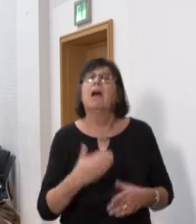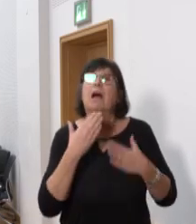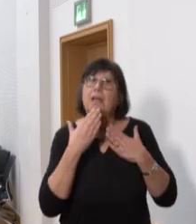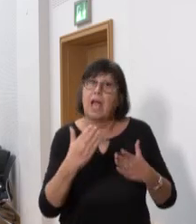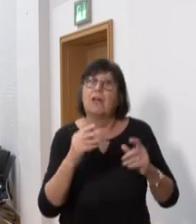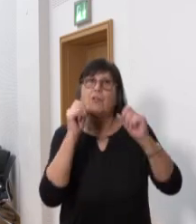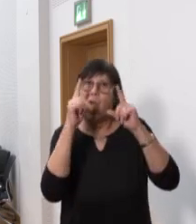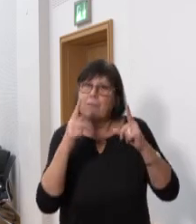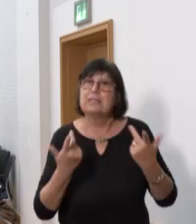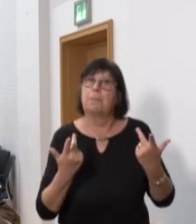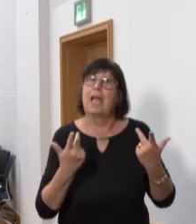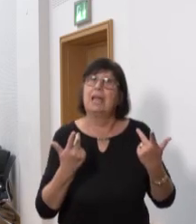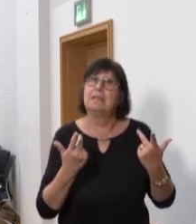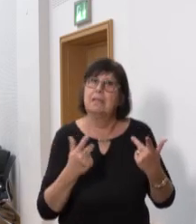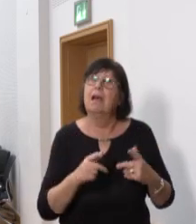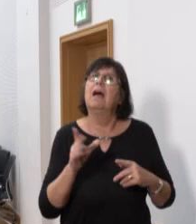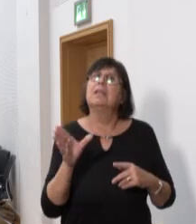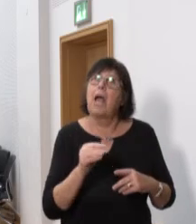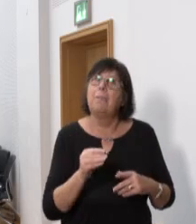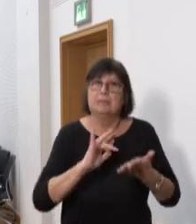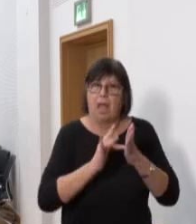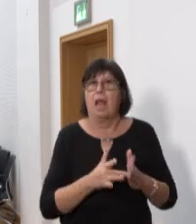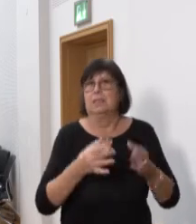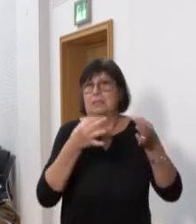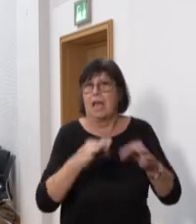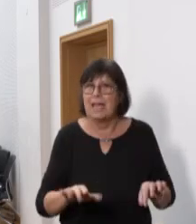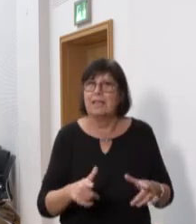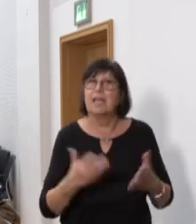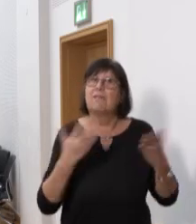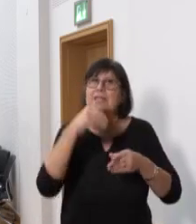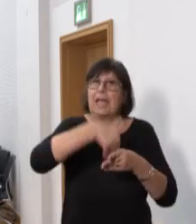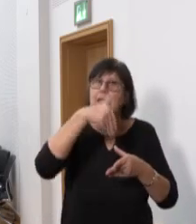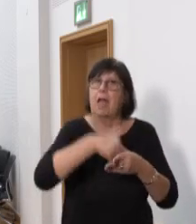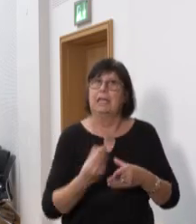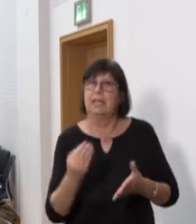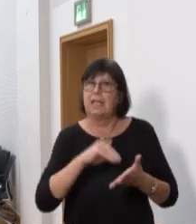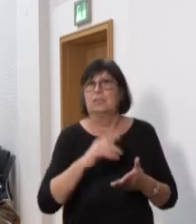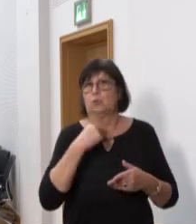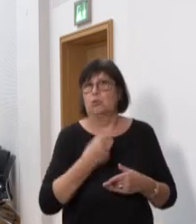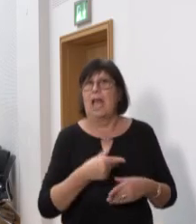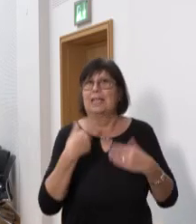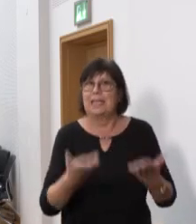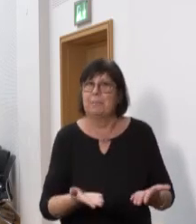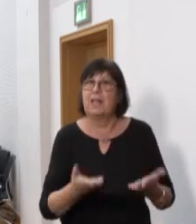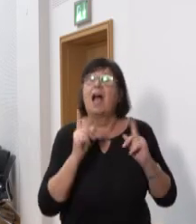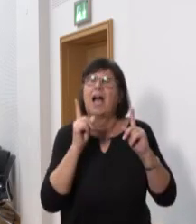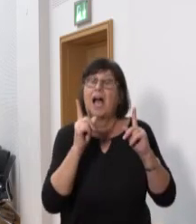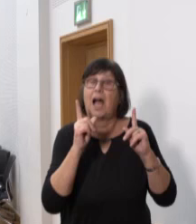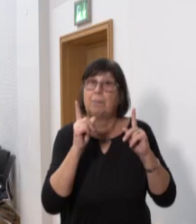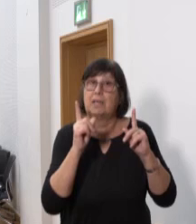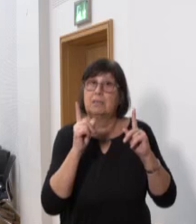Ihre Aufmerksamkeit. Damit wäre alles gesagt, was es inhaltlich dazu zu sagen gibt. Aber